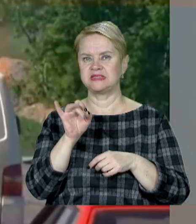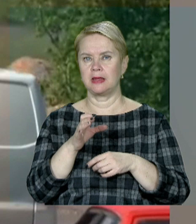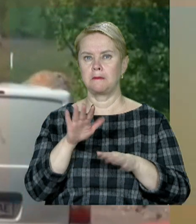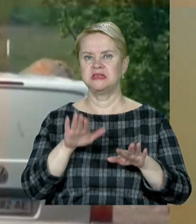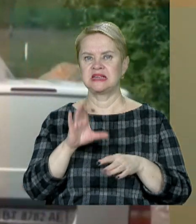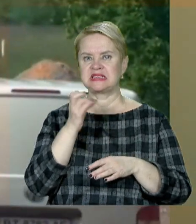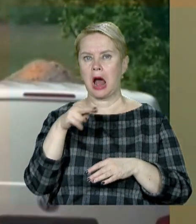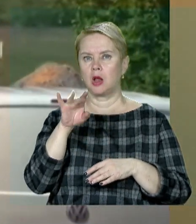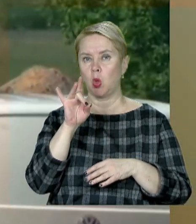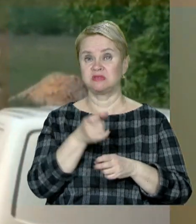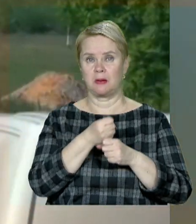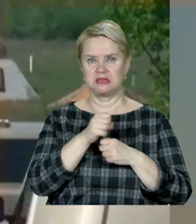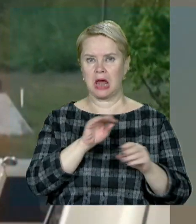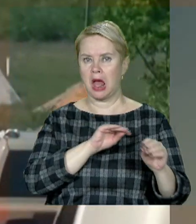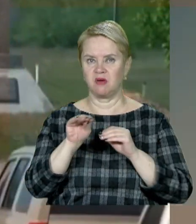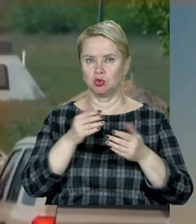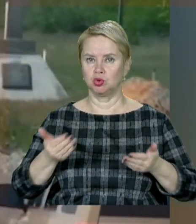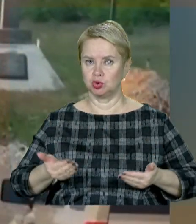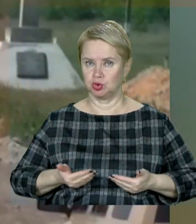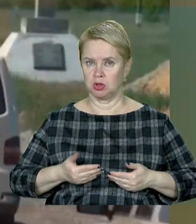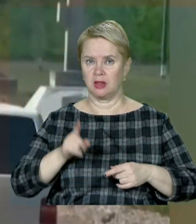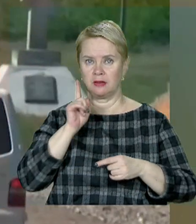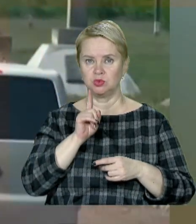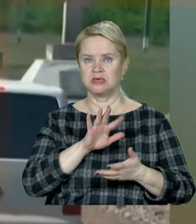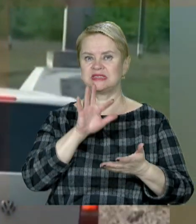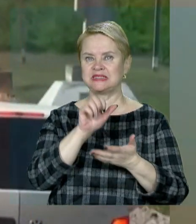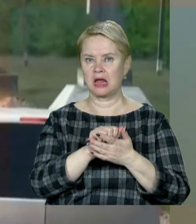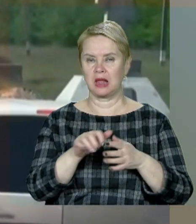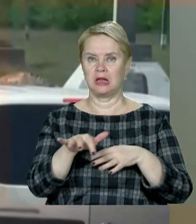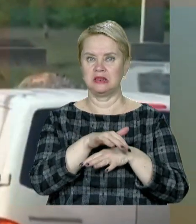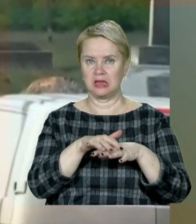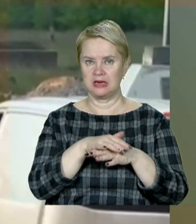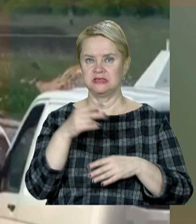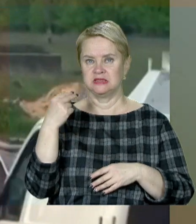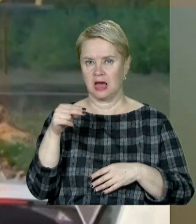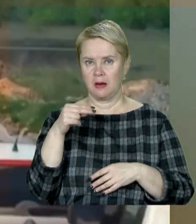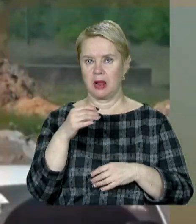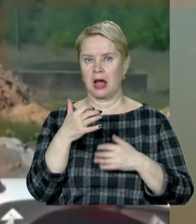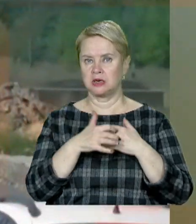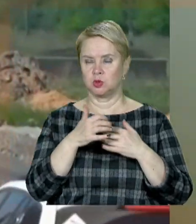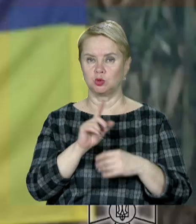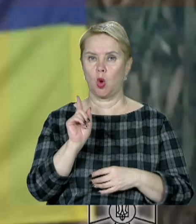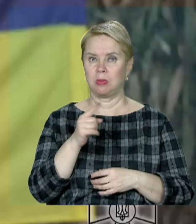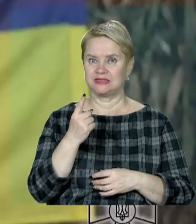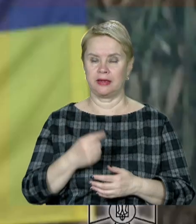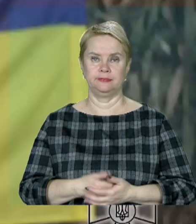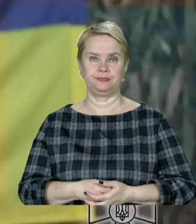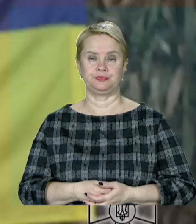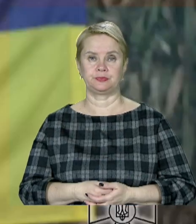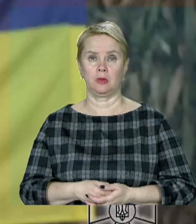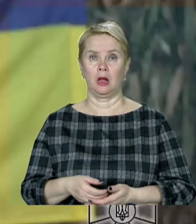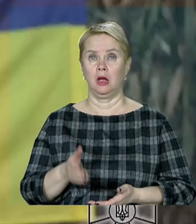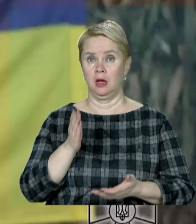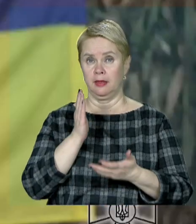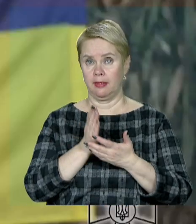Скадовська та примусово евакуюють жителів на тимчасово зайнятих територіях Запорізької та Херсонської областей. Їй